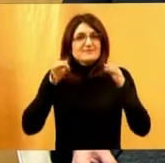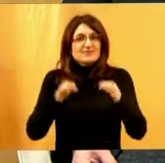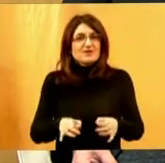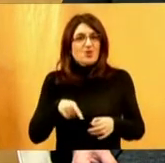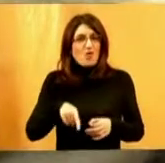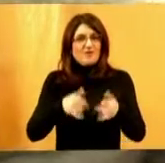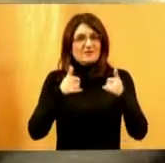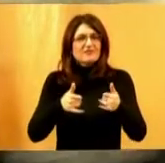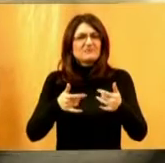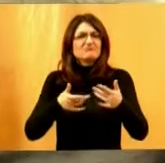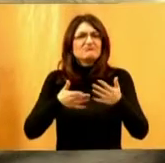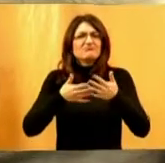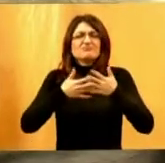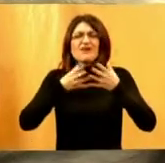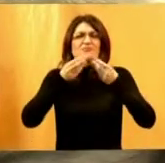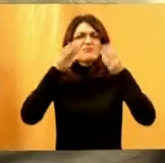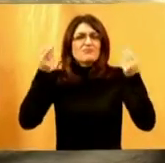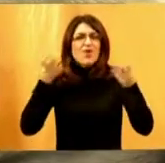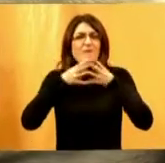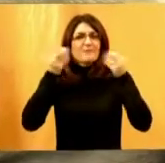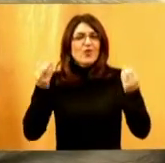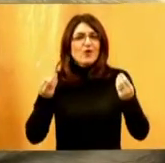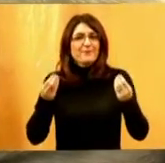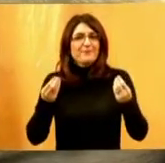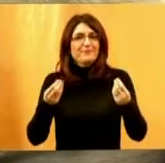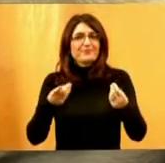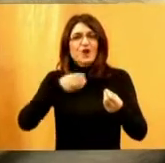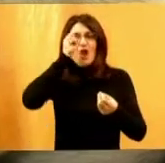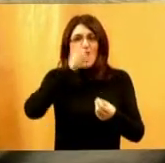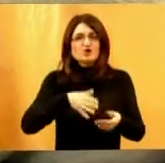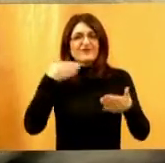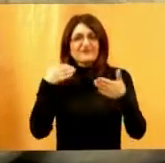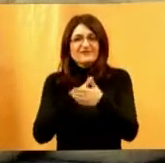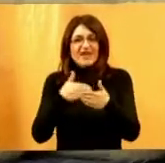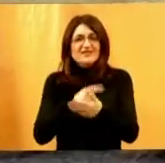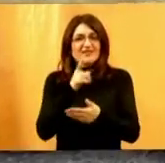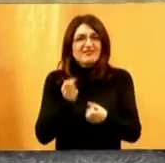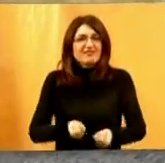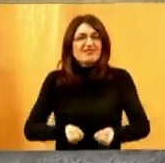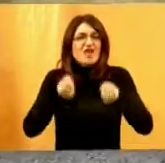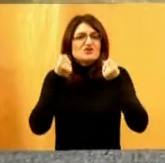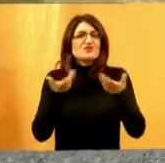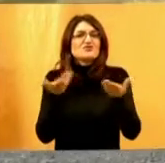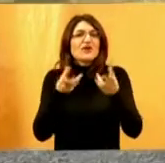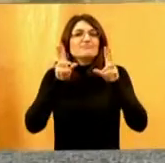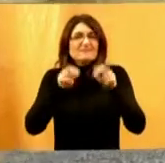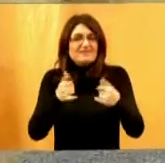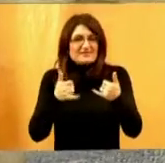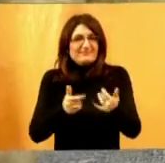u ovom moru svih mogućih i loših vijesti i teškoća s kojima se nosimo